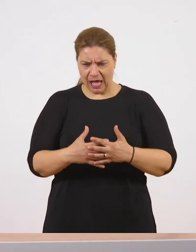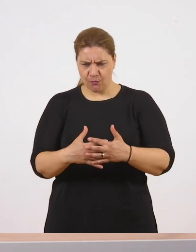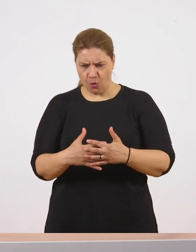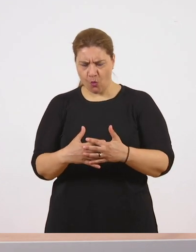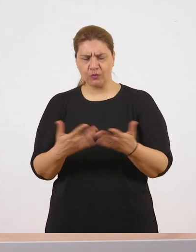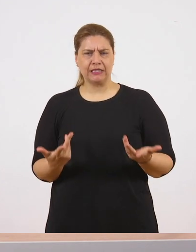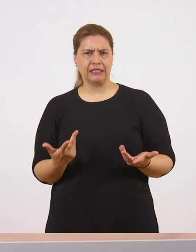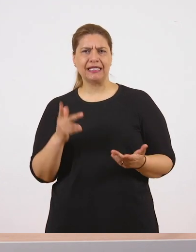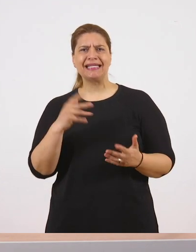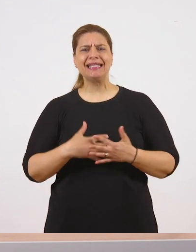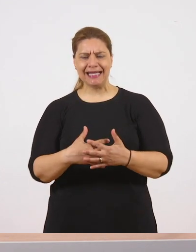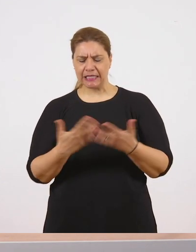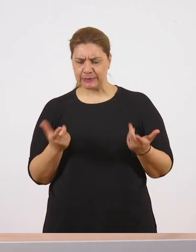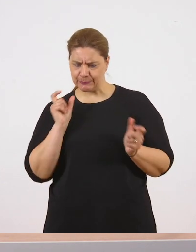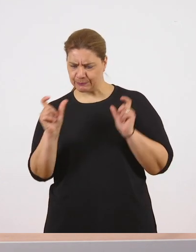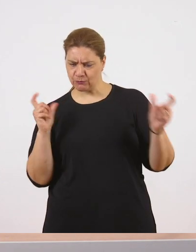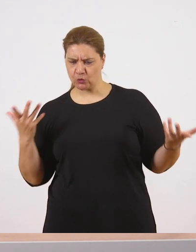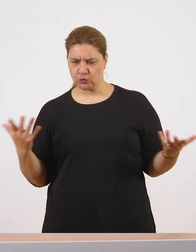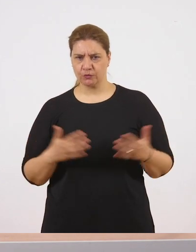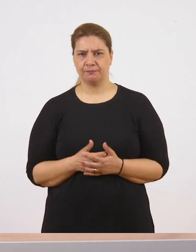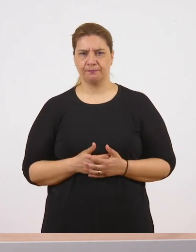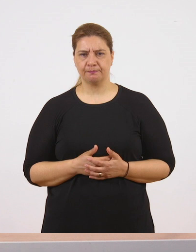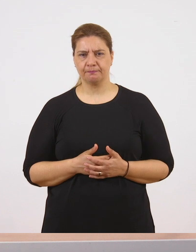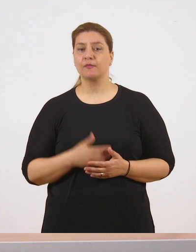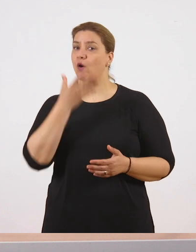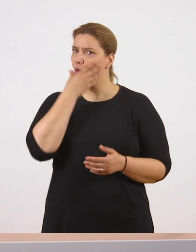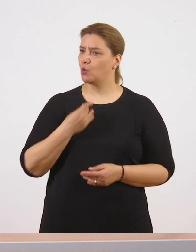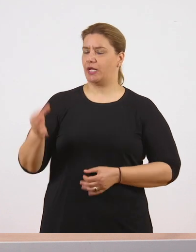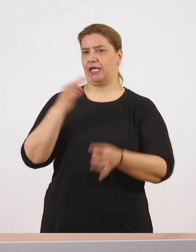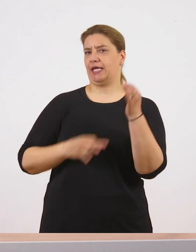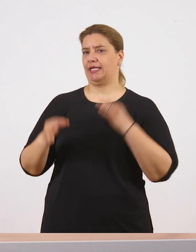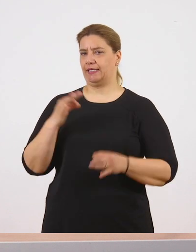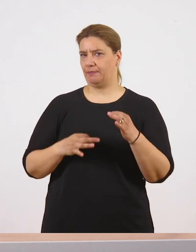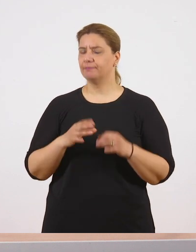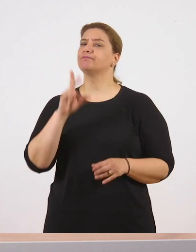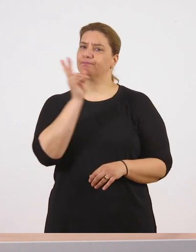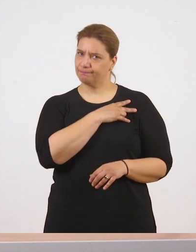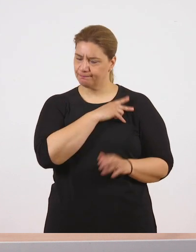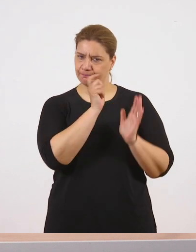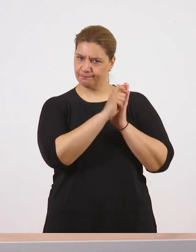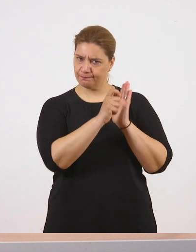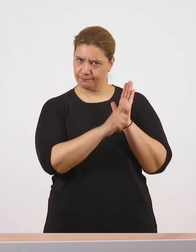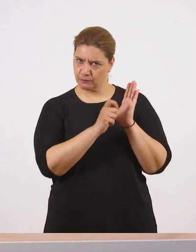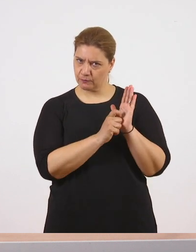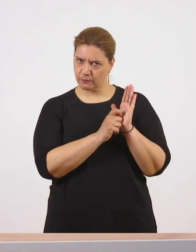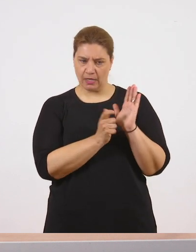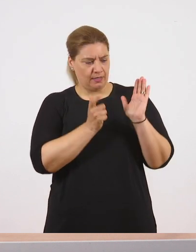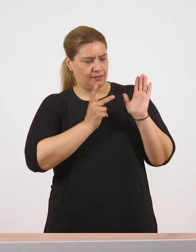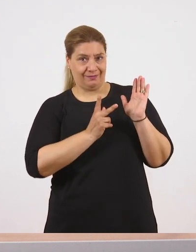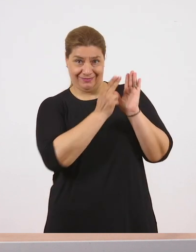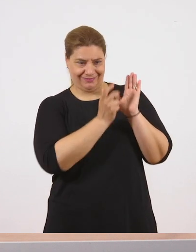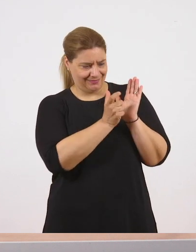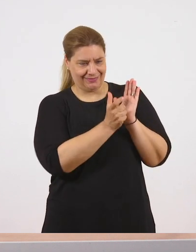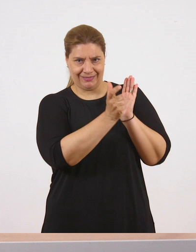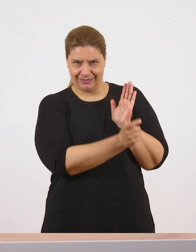Πολύ ωραία τα είπαν οι φίλοι μας. Πραγματικά η συγγραφέας σε αυτή την